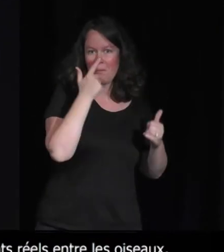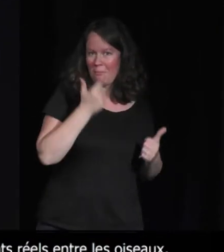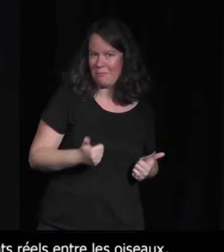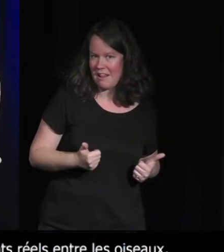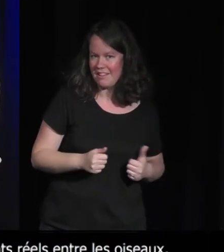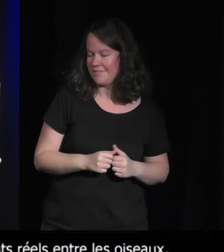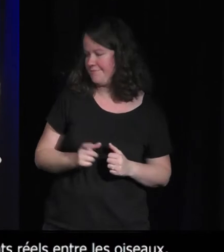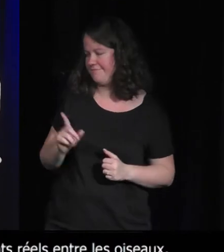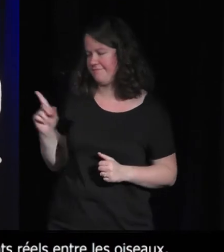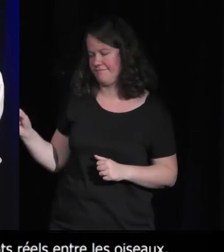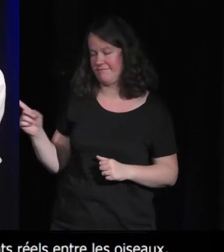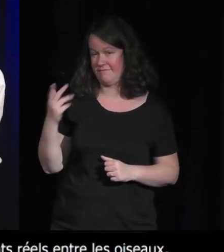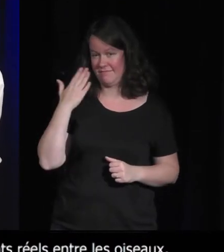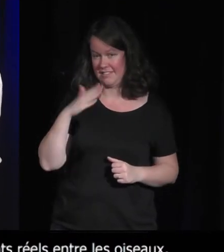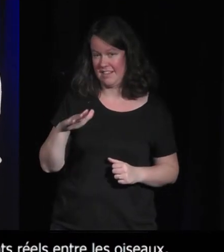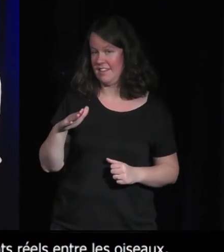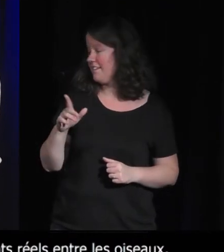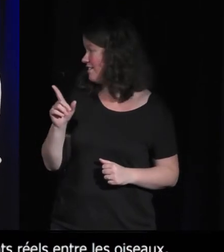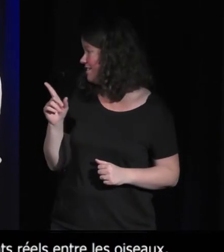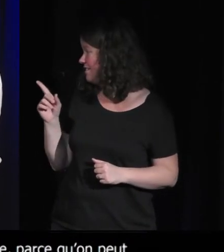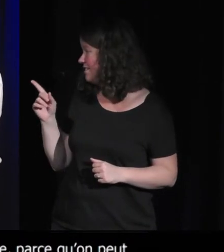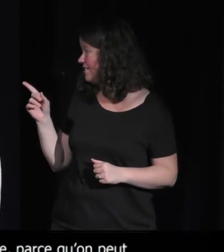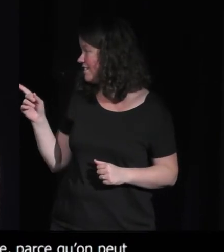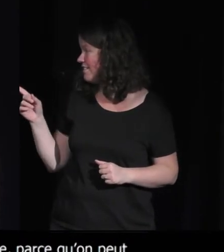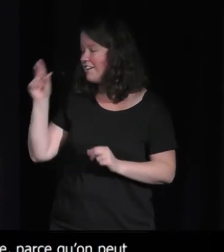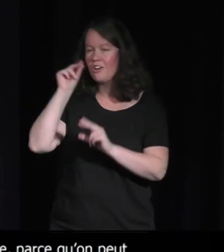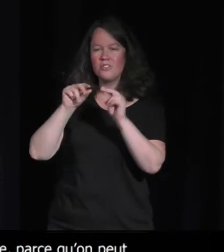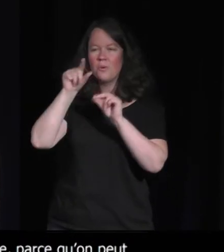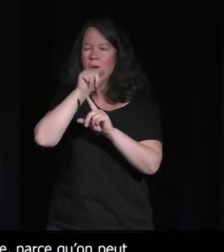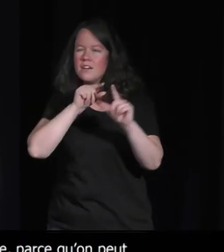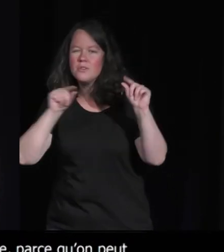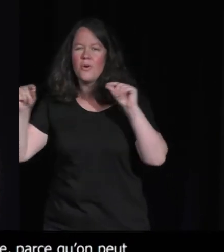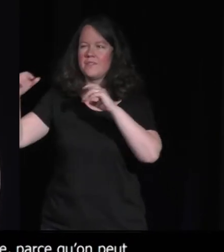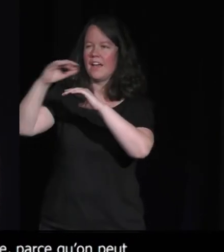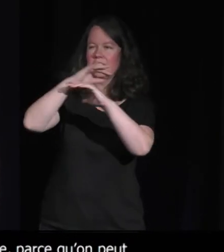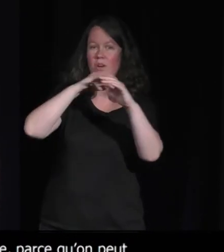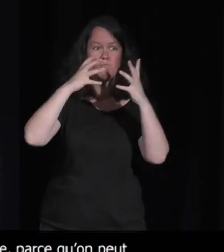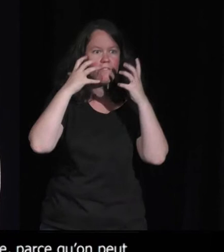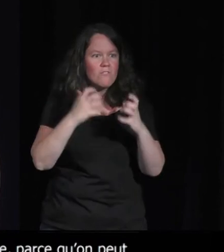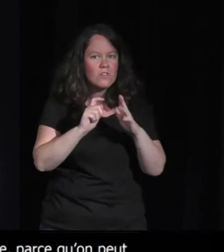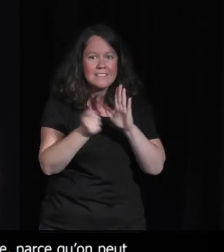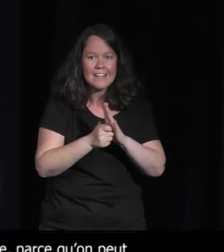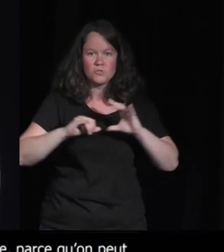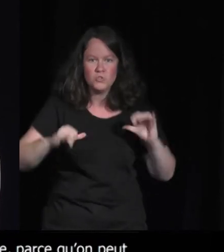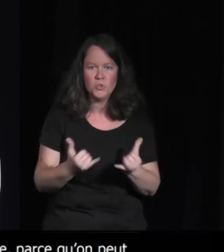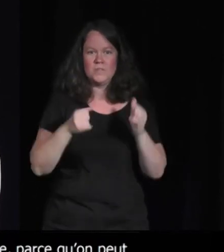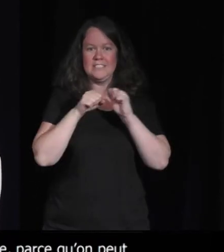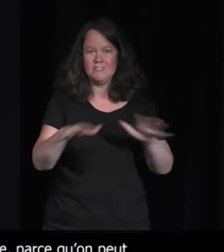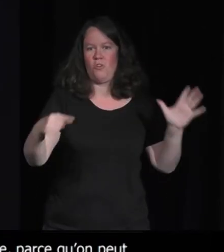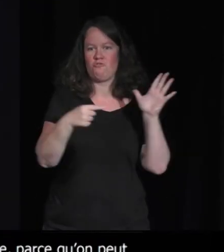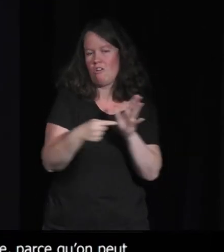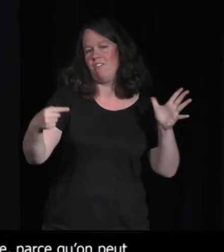conscience que quand on entend Éric Chahi parler comme ça des oiseaux, des territoires et tout ça, on a envie d'avoir une date de sortie du jeu qui va avec.